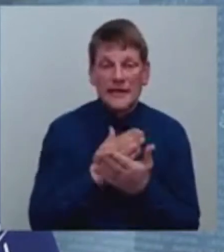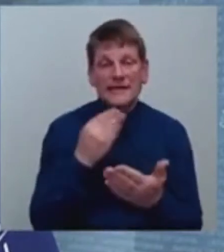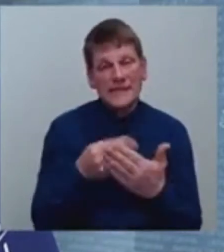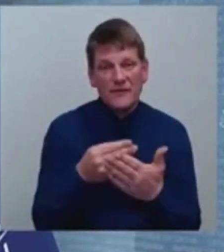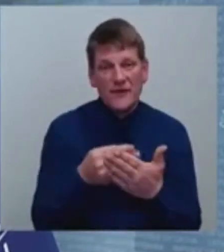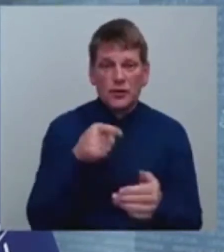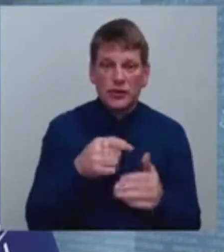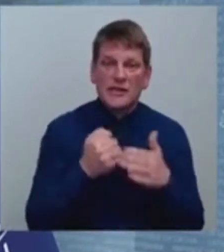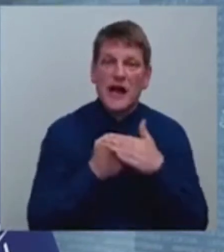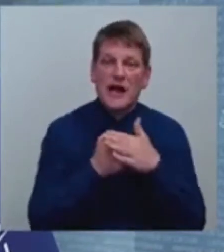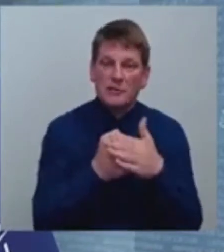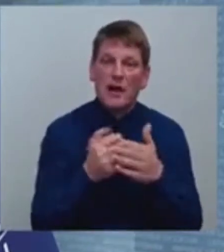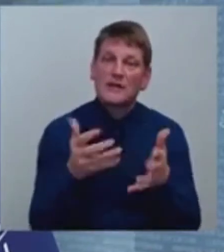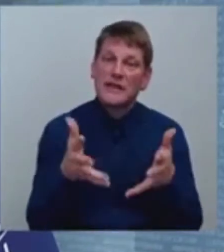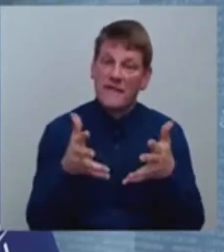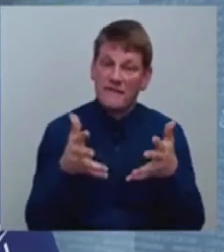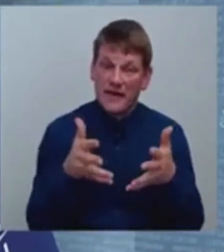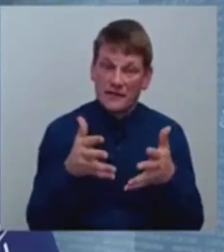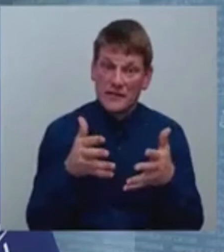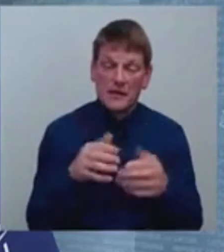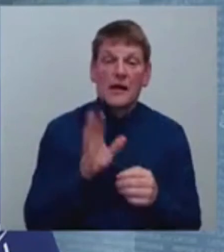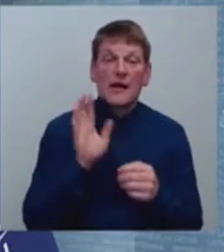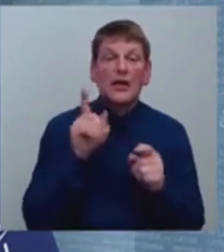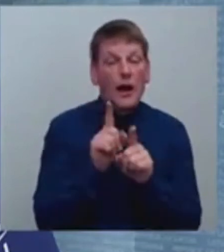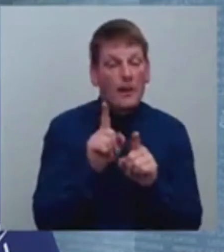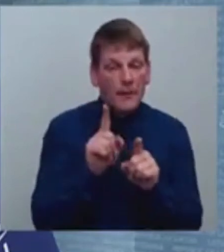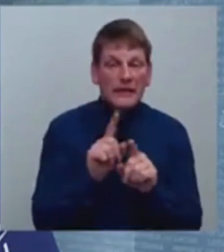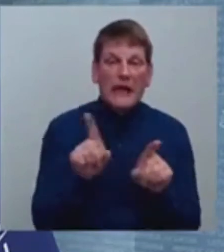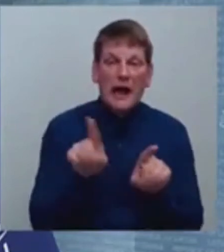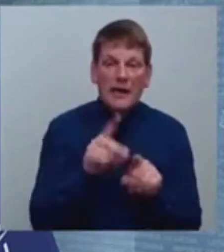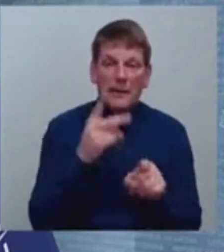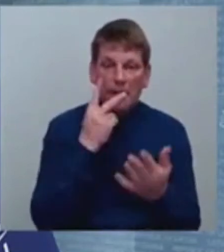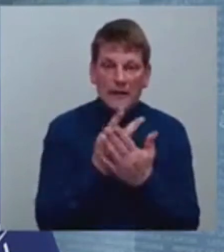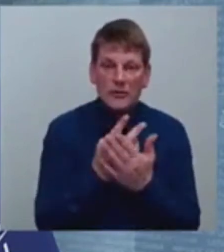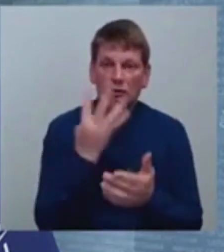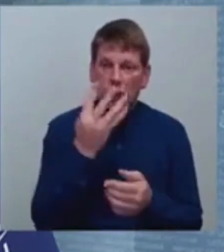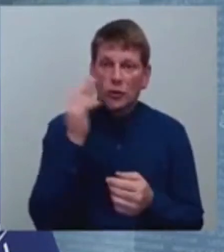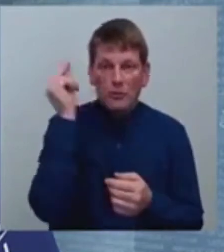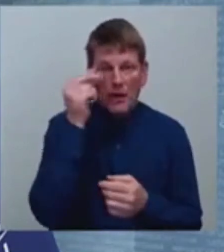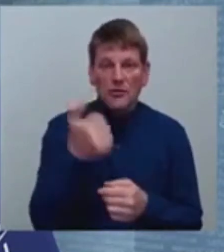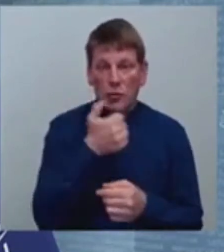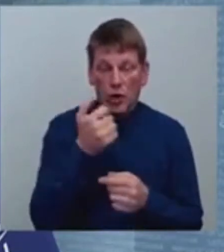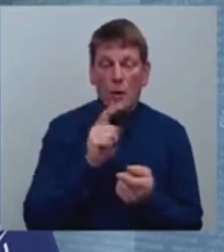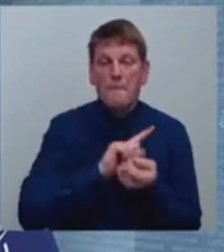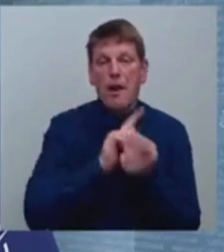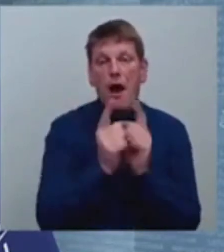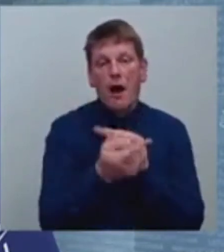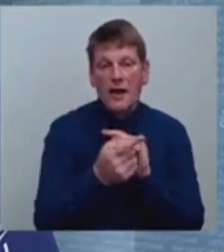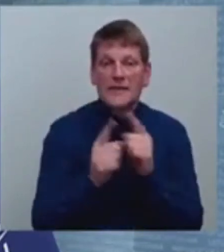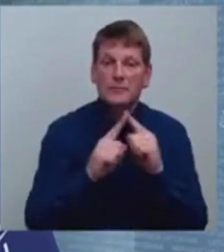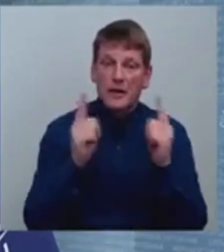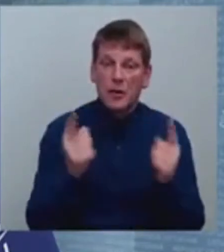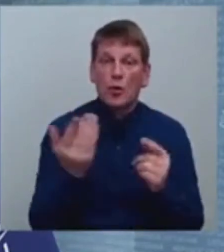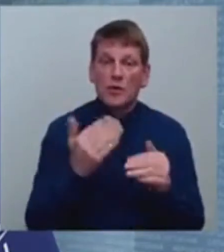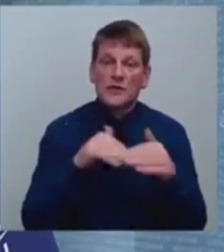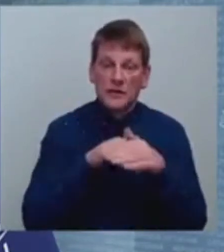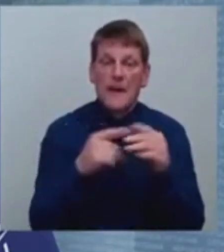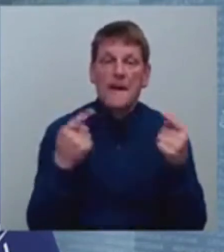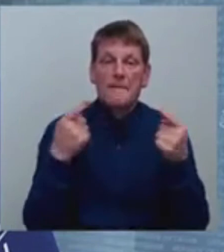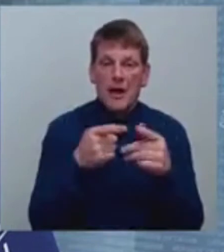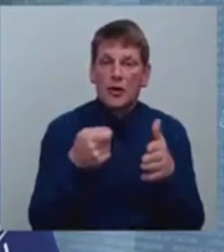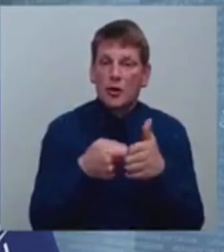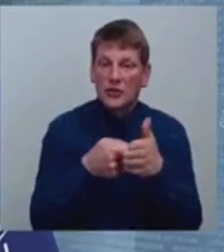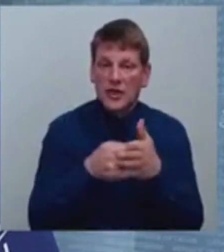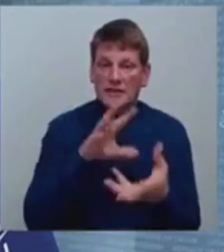šis atbalsta efekts. Tieši tāpat arī ir paredzēts četru mācību gadu pārējais periods, kurās saglabā mērķdotācijas